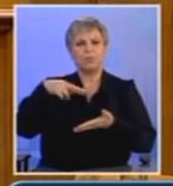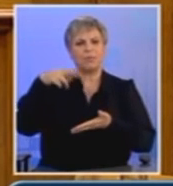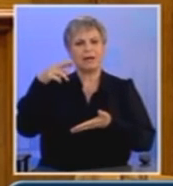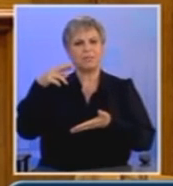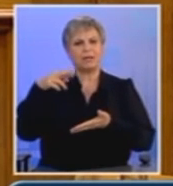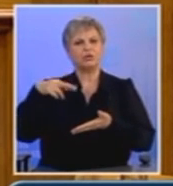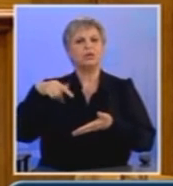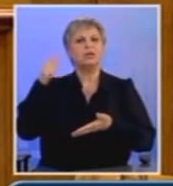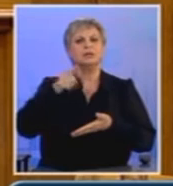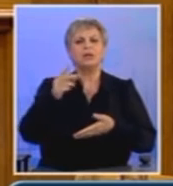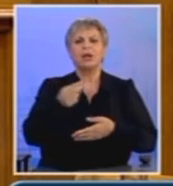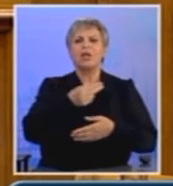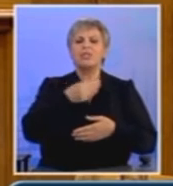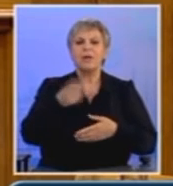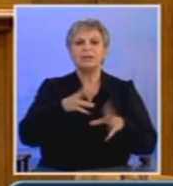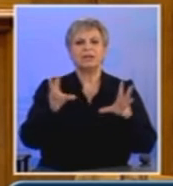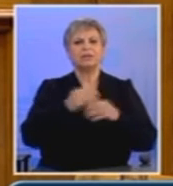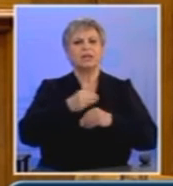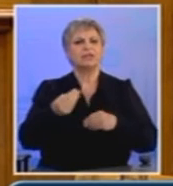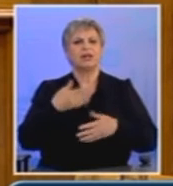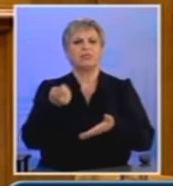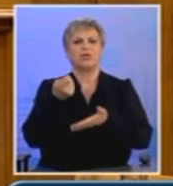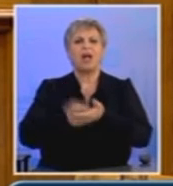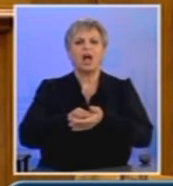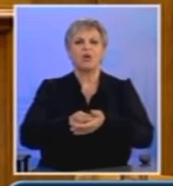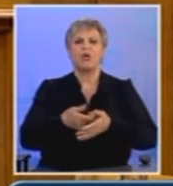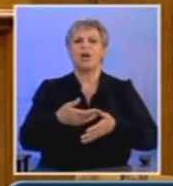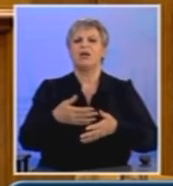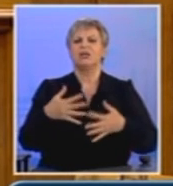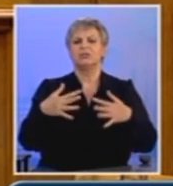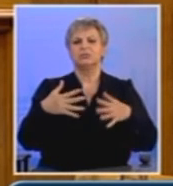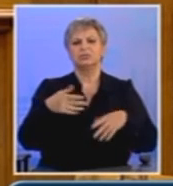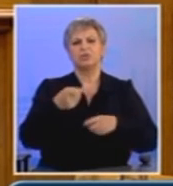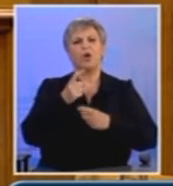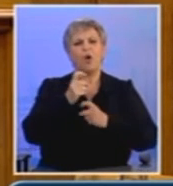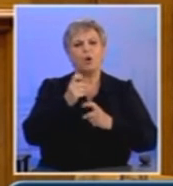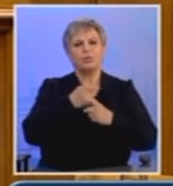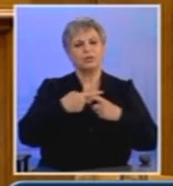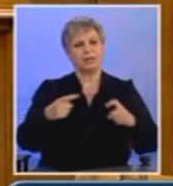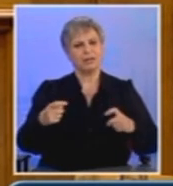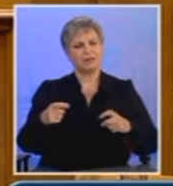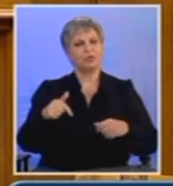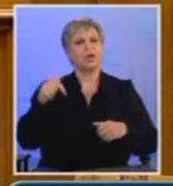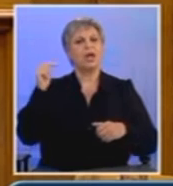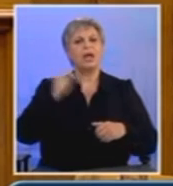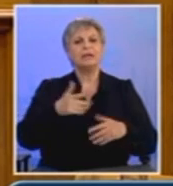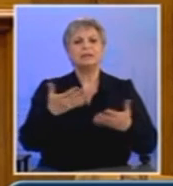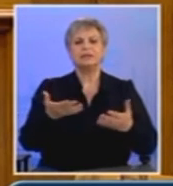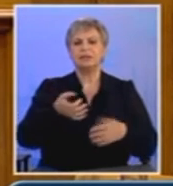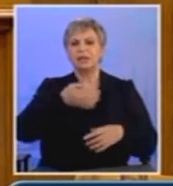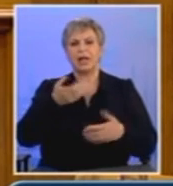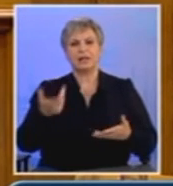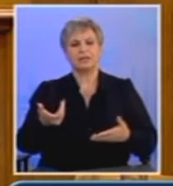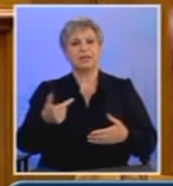δαπάνες δεν υπογράφατε τις αρχικές προτάσεις, Γιούνγκερ. Για να ικανοποιήσετε τα φυλλαράκια σας κάποιους εφοπλιστές κάποιους